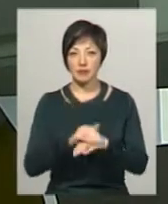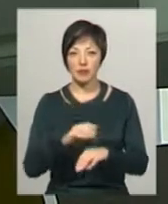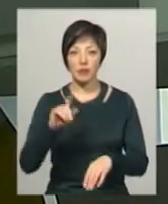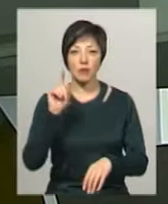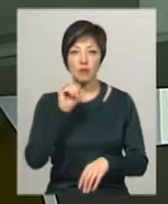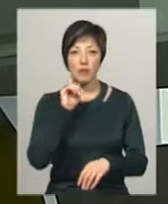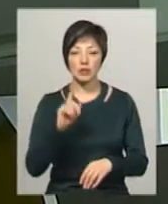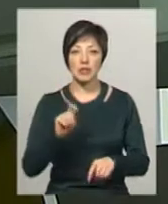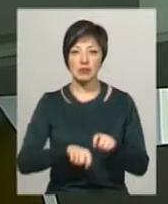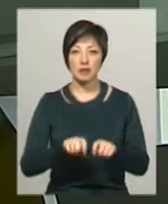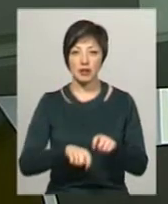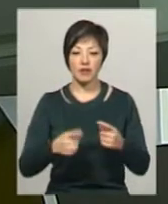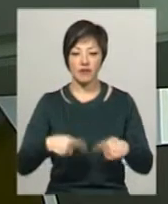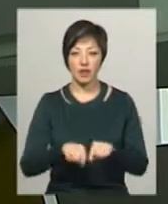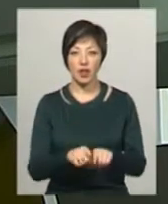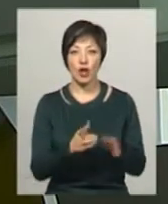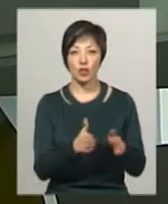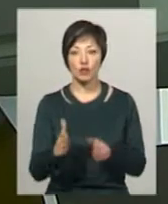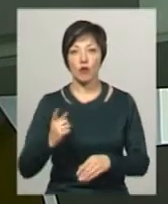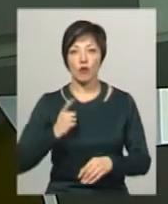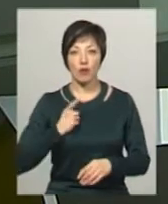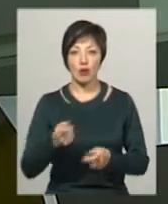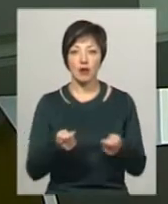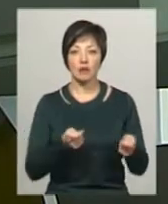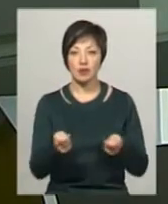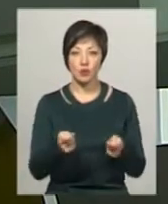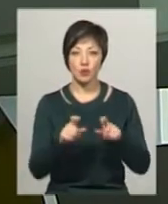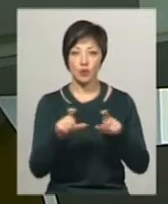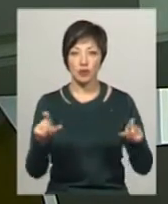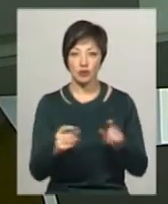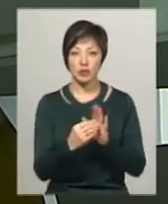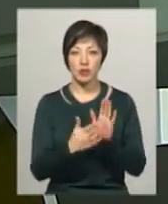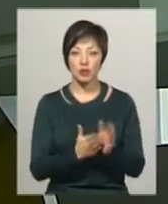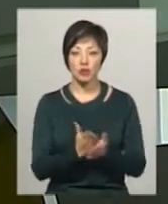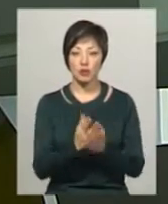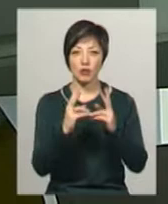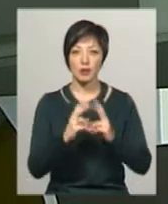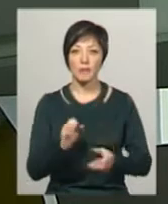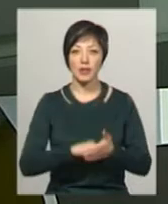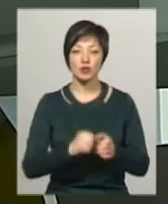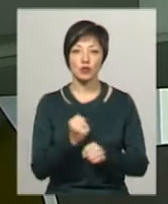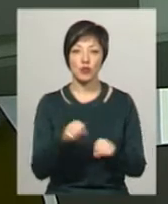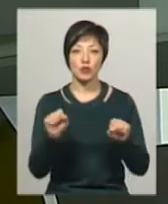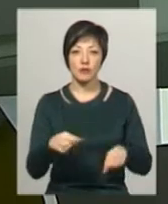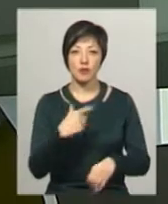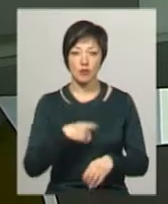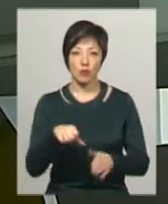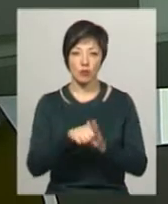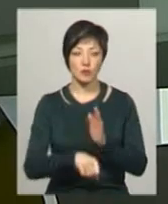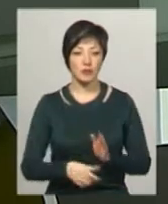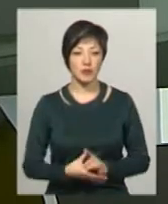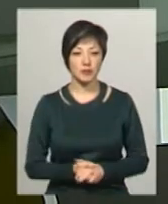інспектор відділу режиму охорони. Керівництво установи призначило службове розслідування для встановлення причин скоєння можливого самогубства.